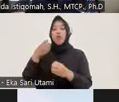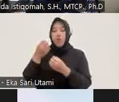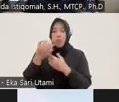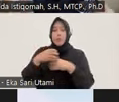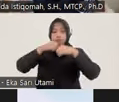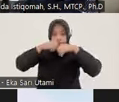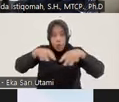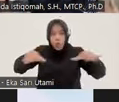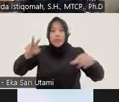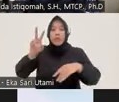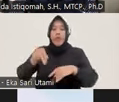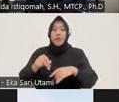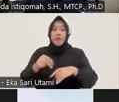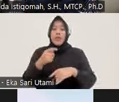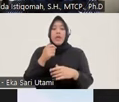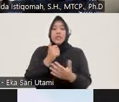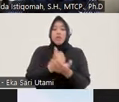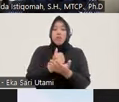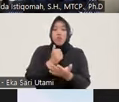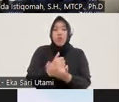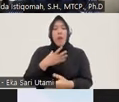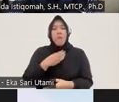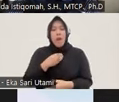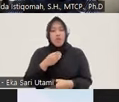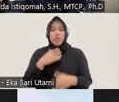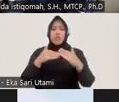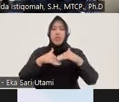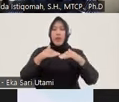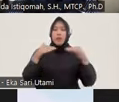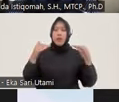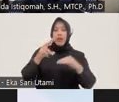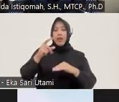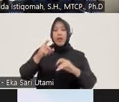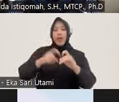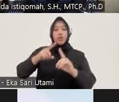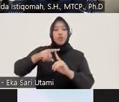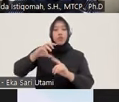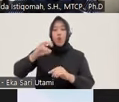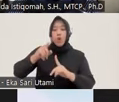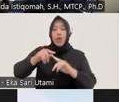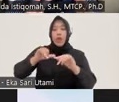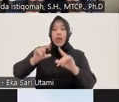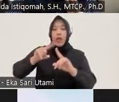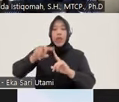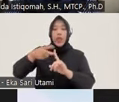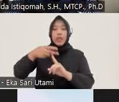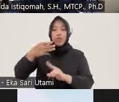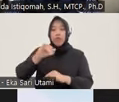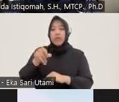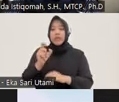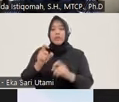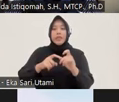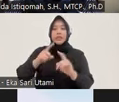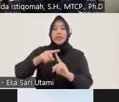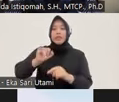mendiseminasikan apa sih yang dimaksudkan dengan keadilan restoratif itu sendiri sekarang kita lihat